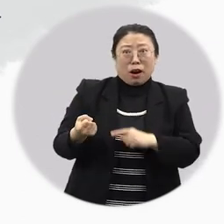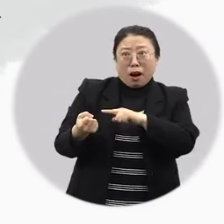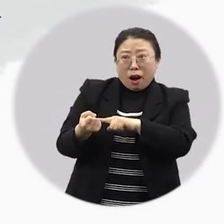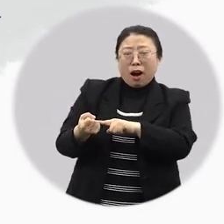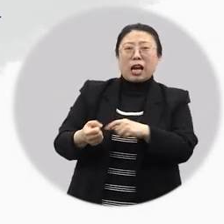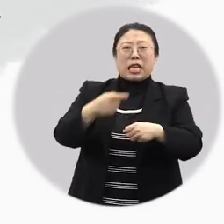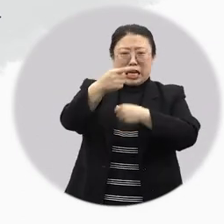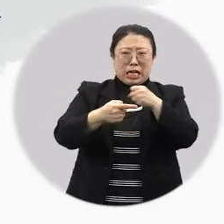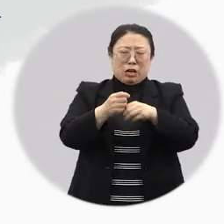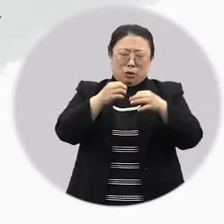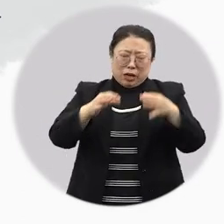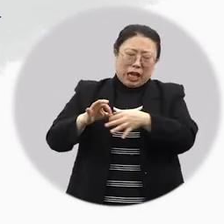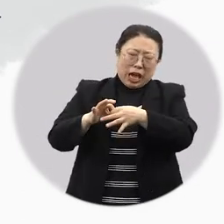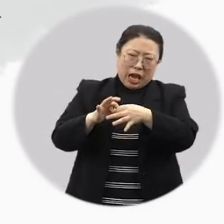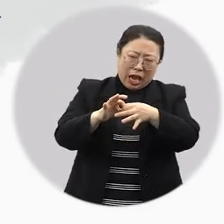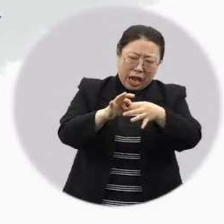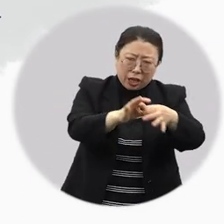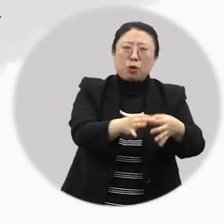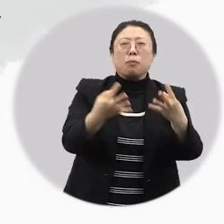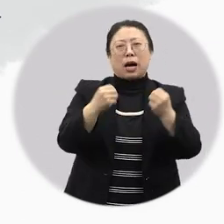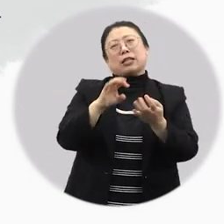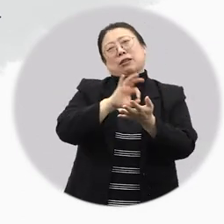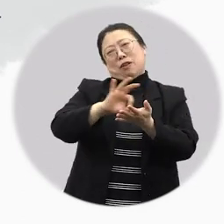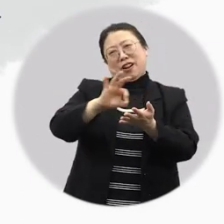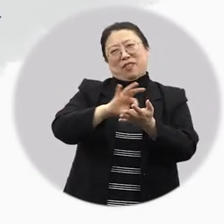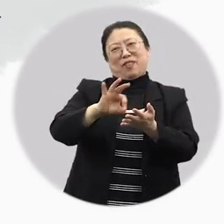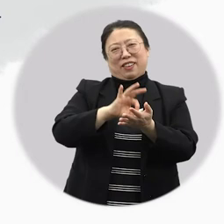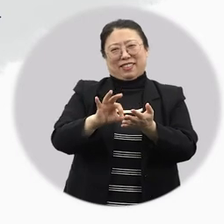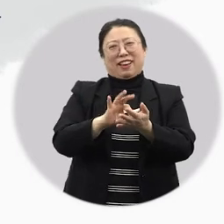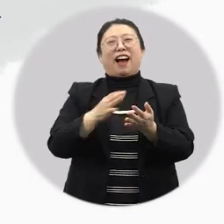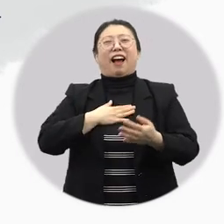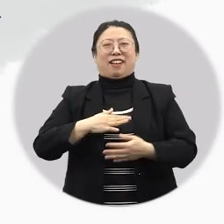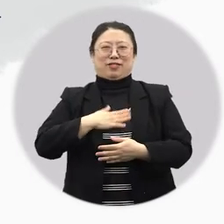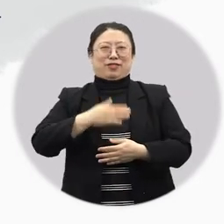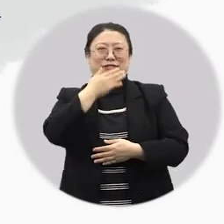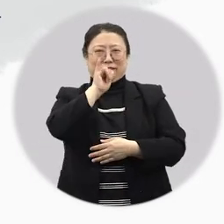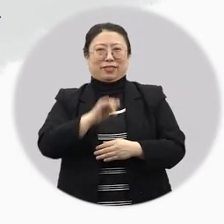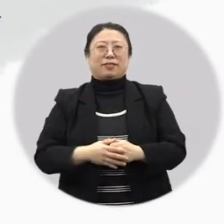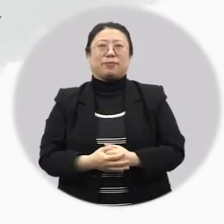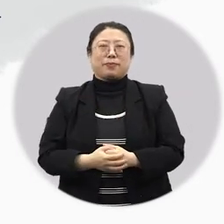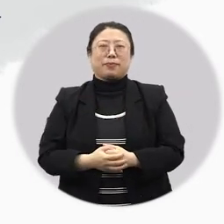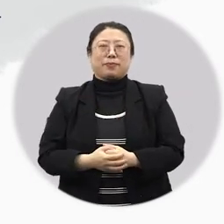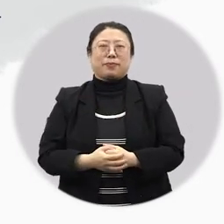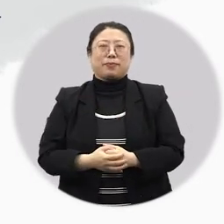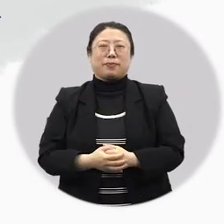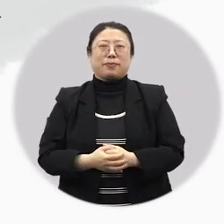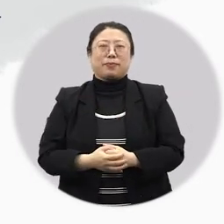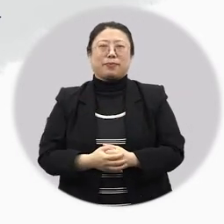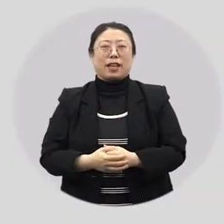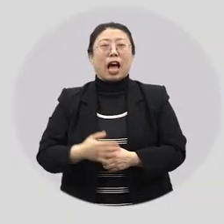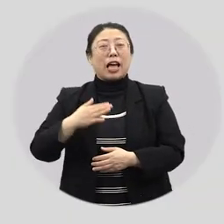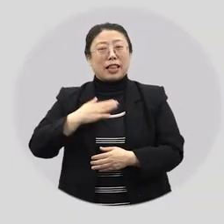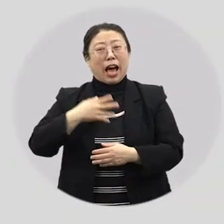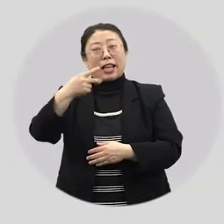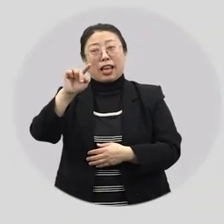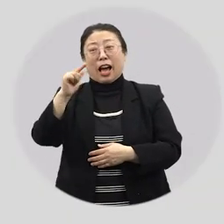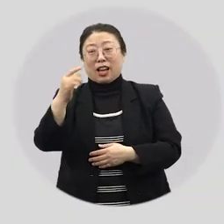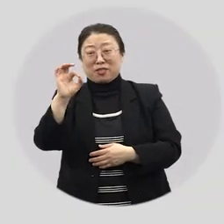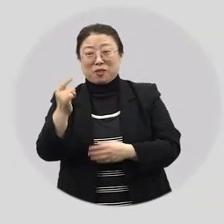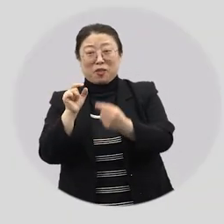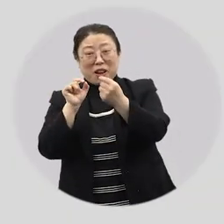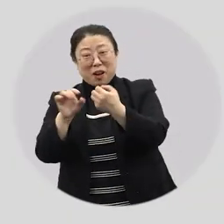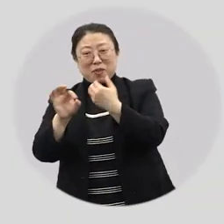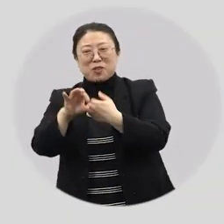보면, 사시사철 어떤 용도로든 민가에서도 부채를 얼마나 많이 사용했는지 알 수 있죠. 저도